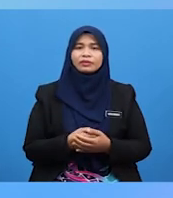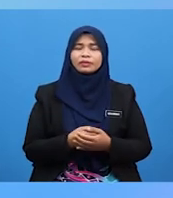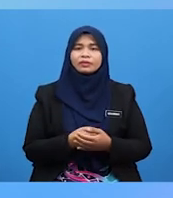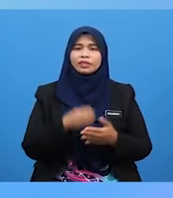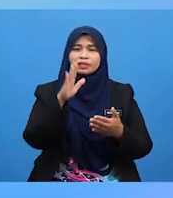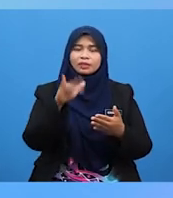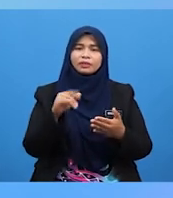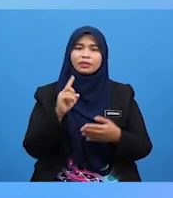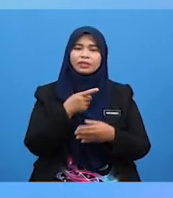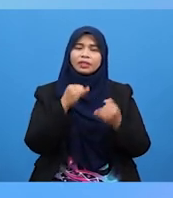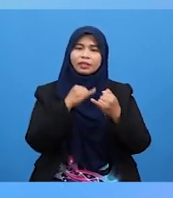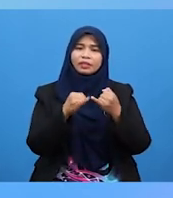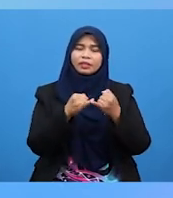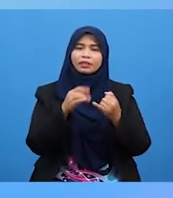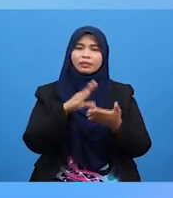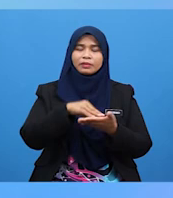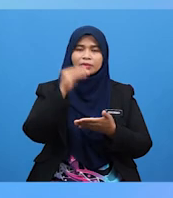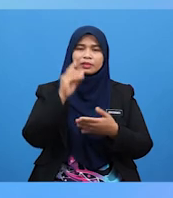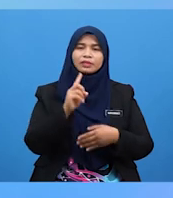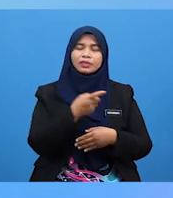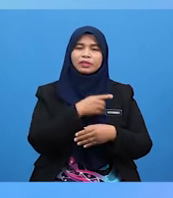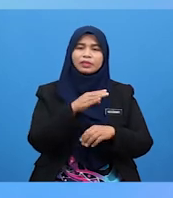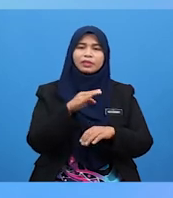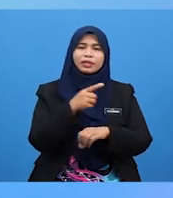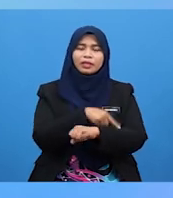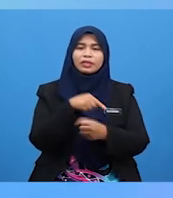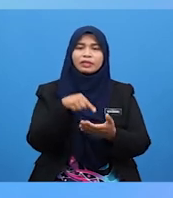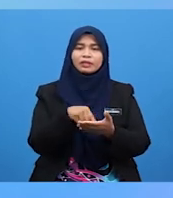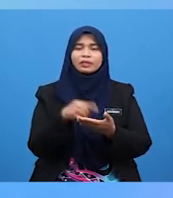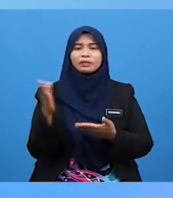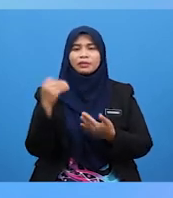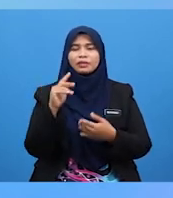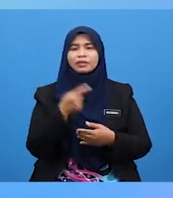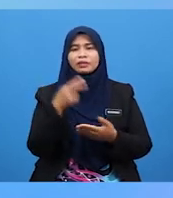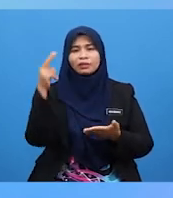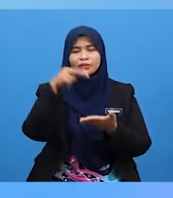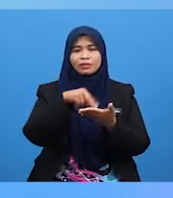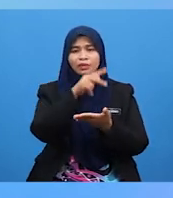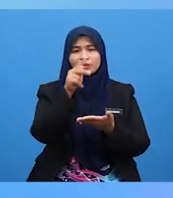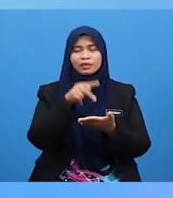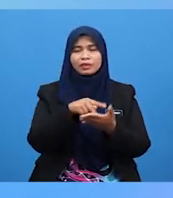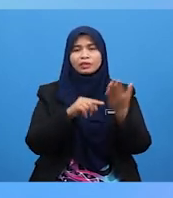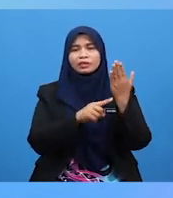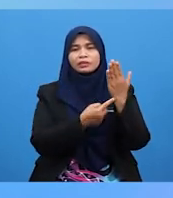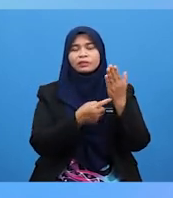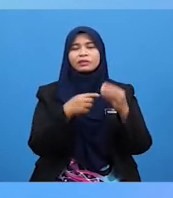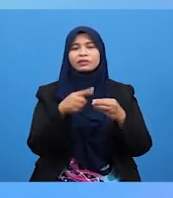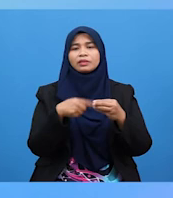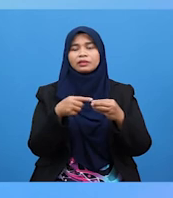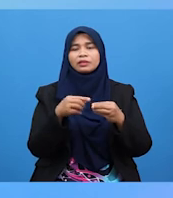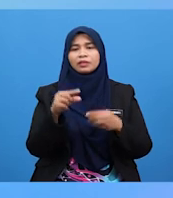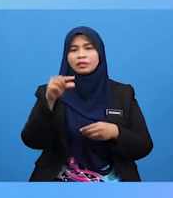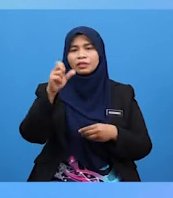Sebelum Kita Mengakhiri Pembelajaran Kita Pada Hari Ini Mari Kita Ulang Kaji Semula Tentang